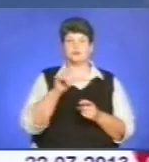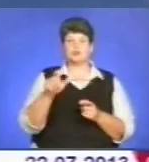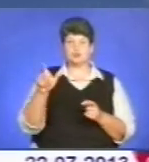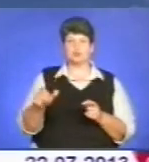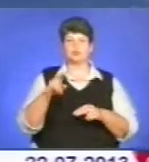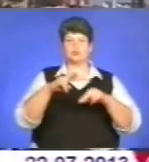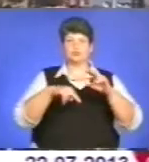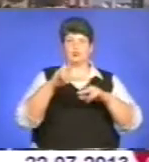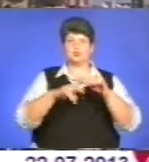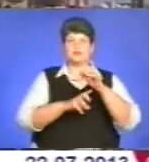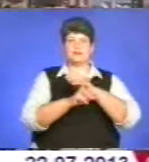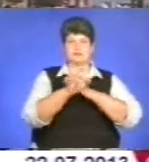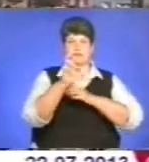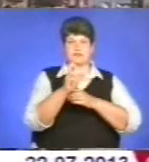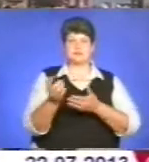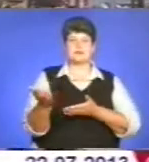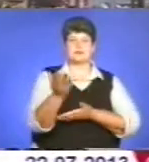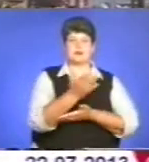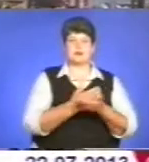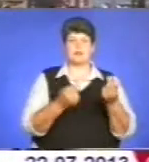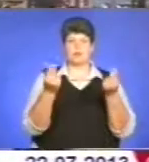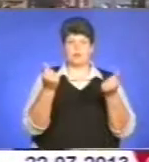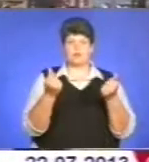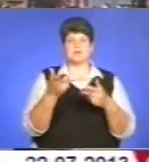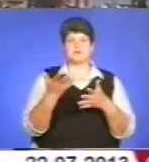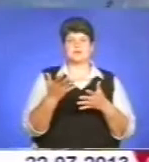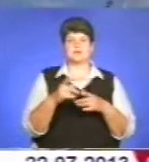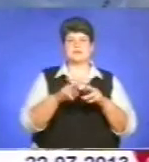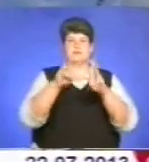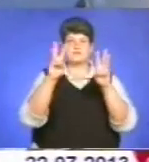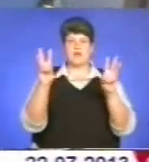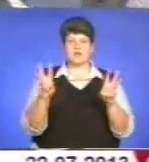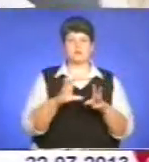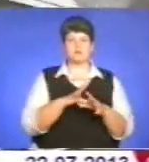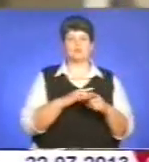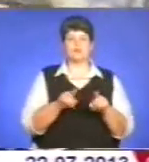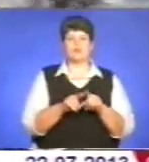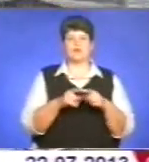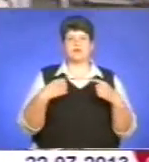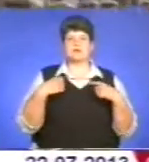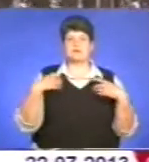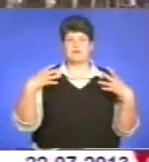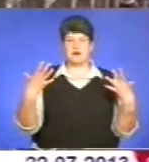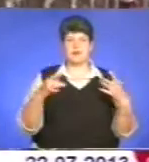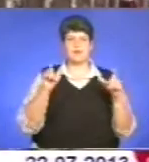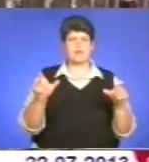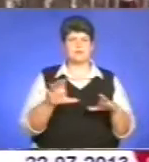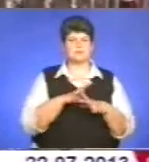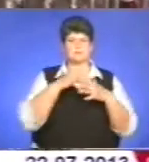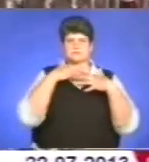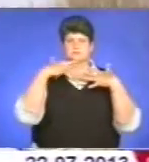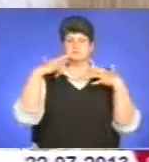Кошти на будівництво збирали громадою. Освячення церкви стало справжнім святом для всіх присутніх, а людей зібралось немало.